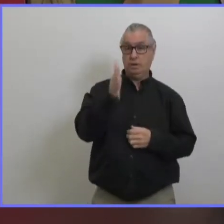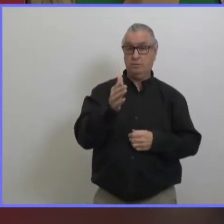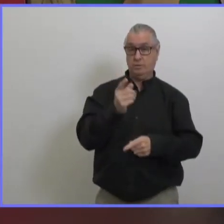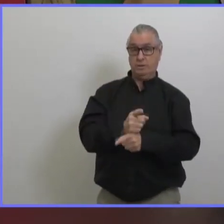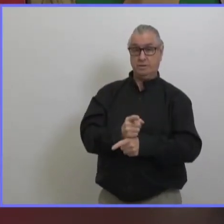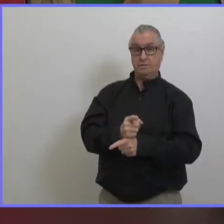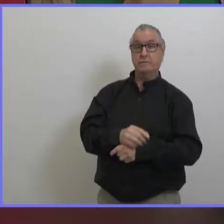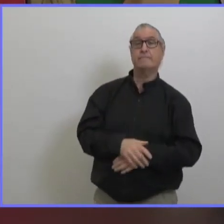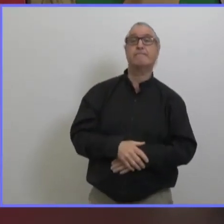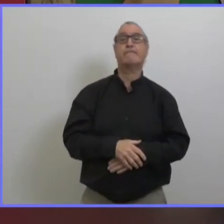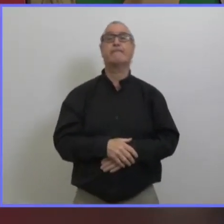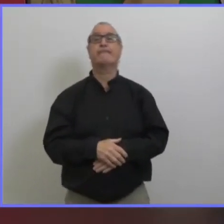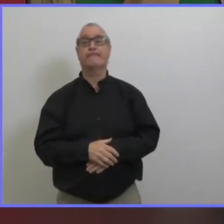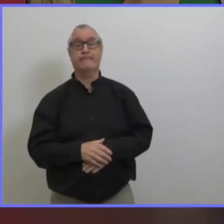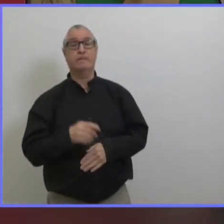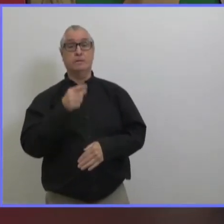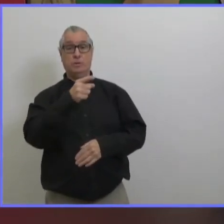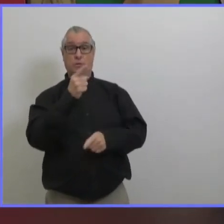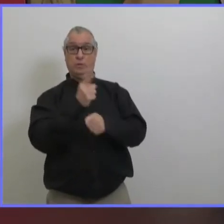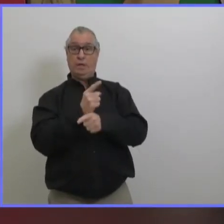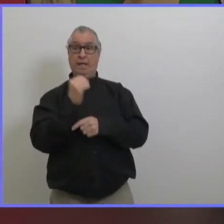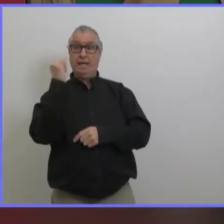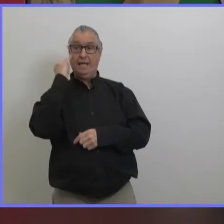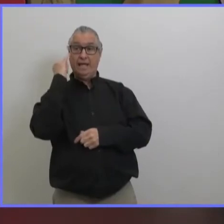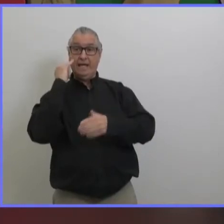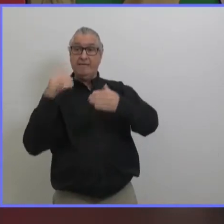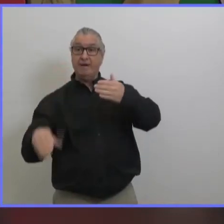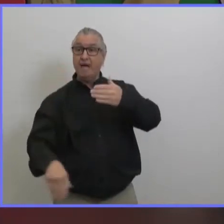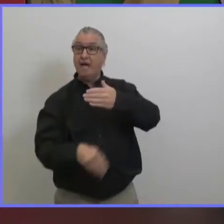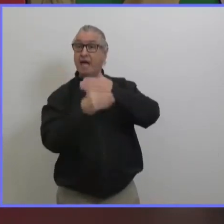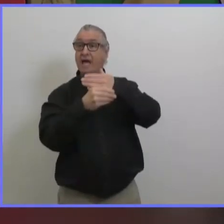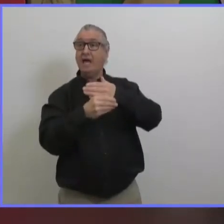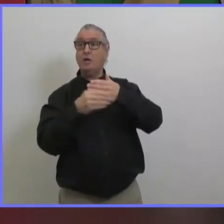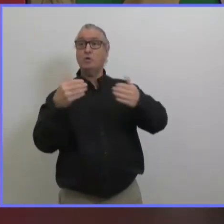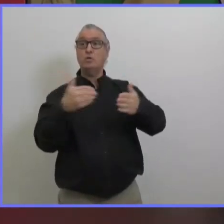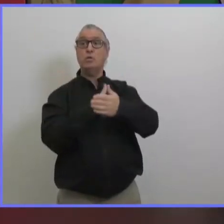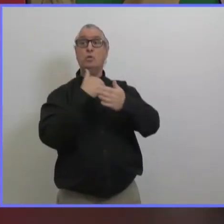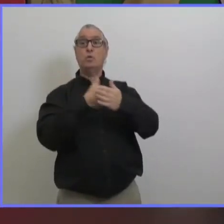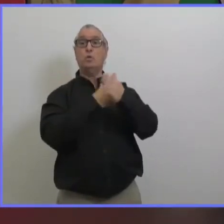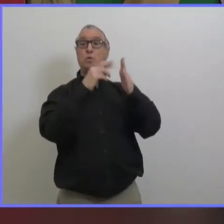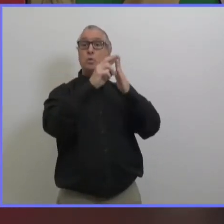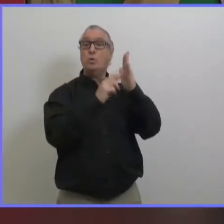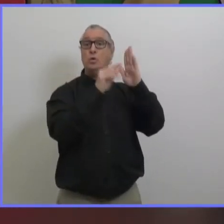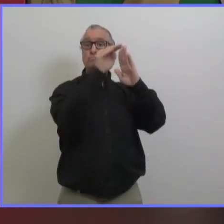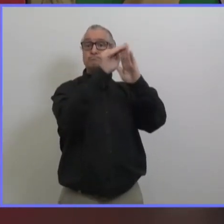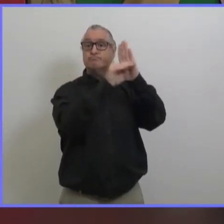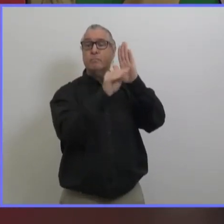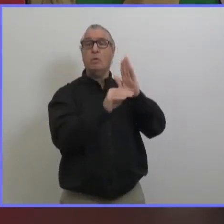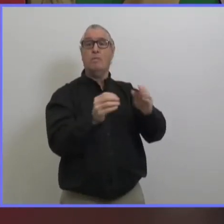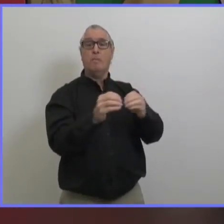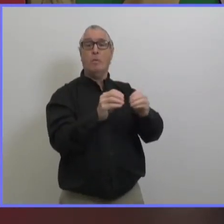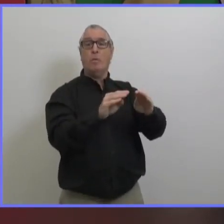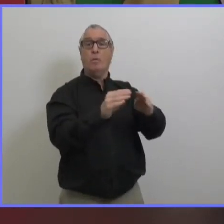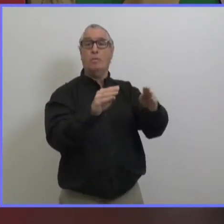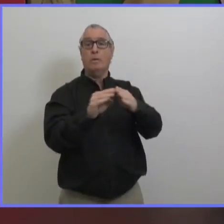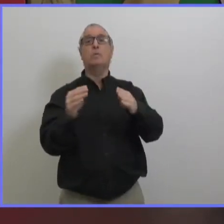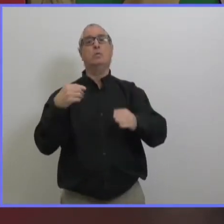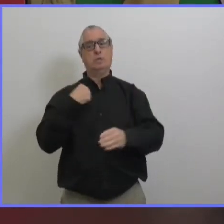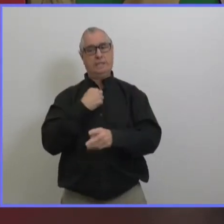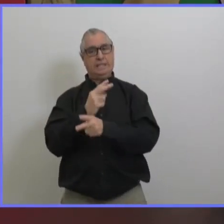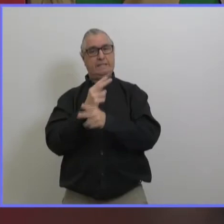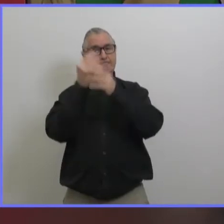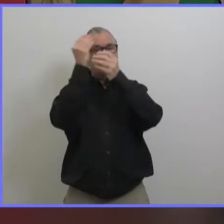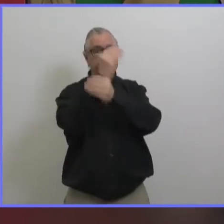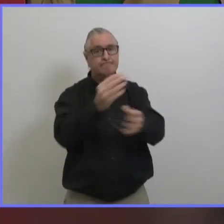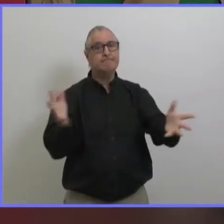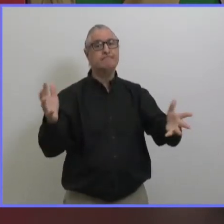alors nous sommes en train de réouvrir cette fois ci vous essayez de changer un peu le message qu'est ce qui va changer dans le message que